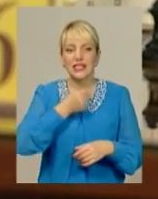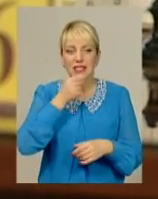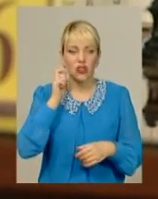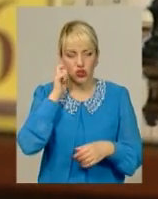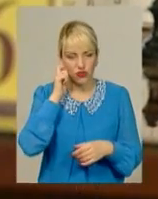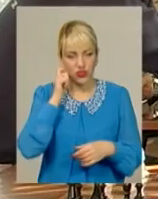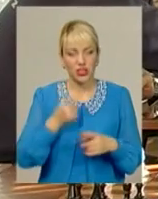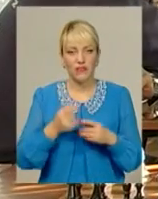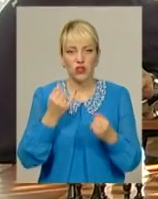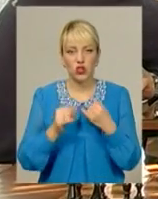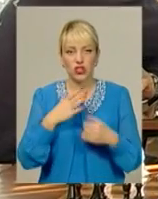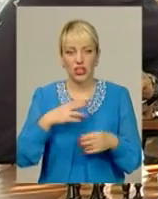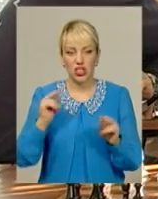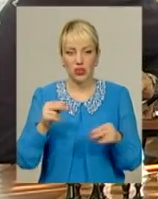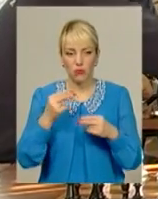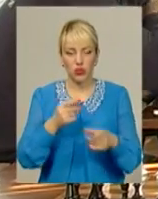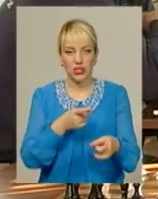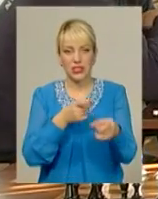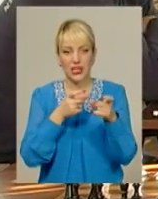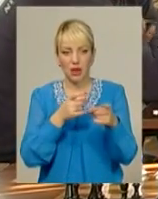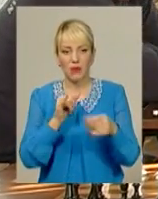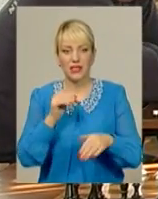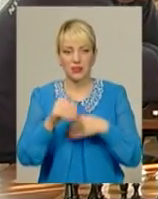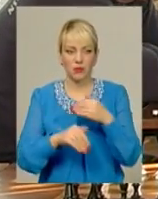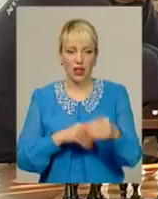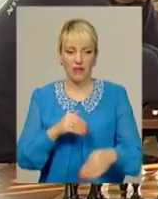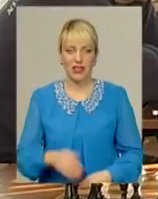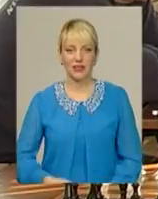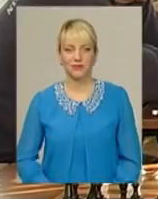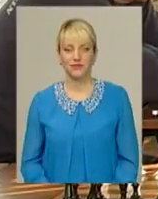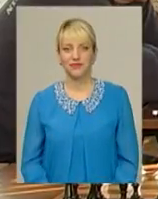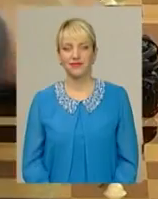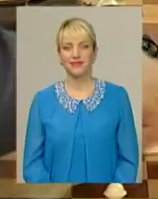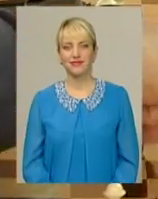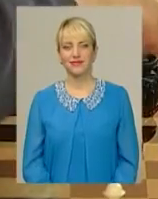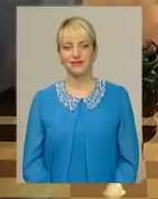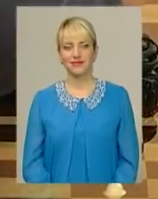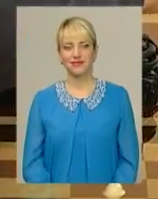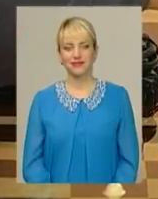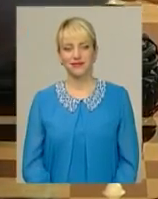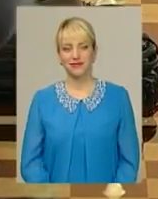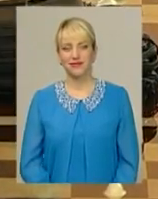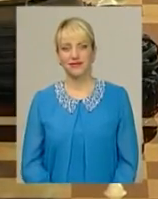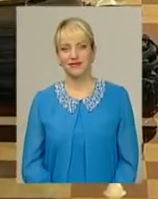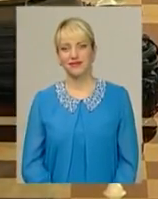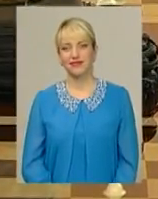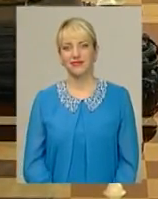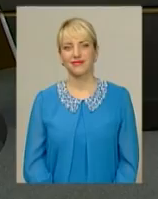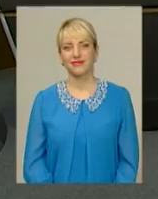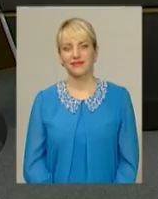всіх». У жовні на них чекають чемпіонати з кульової стрільби та з плавання. Ярослав Анташевський, Адам'ян Цегольник для інформаційного випуску.